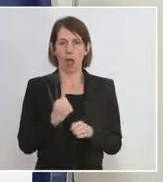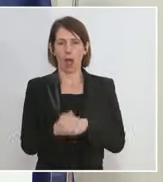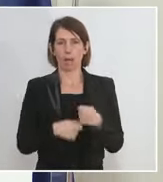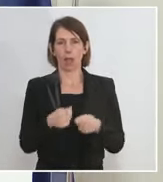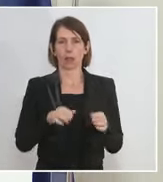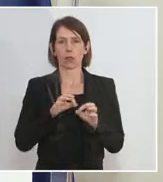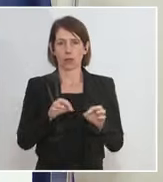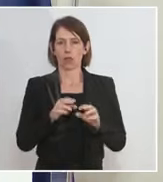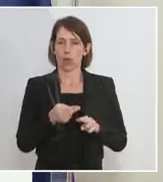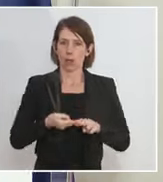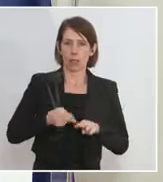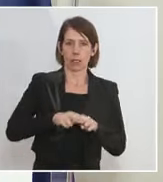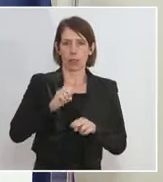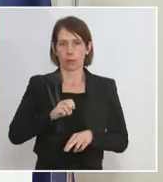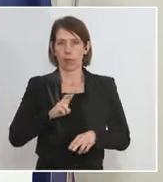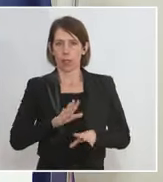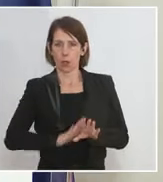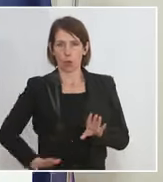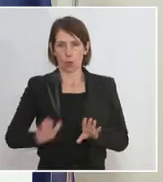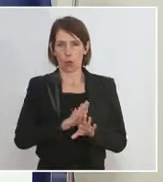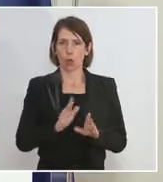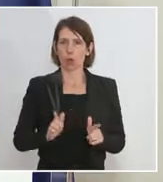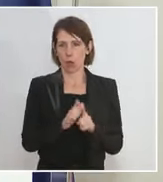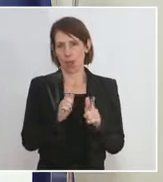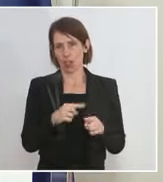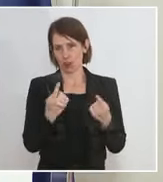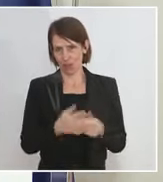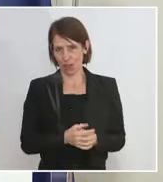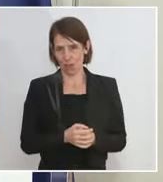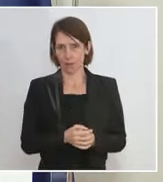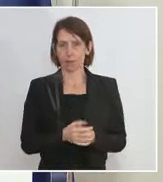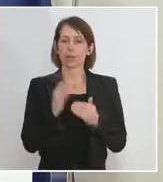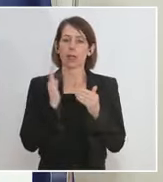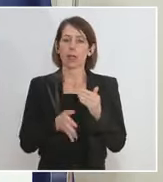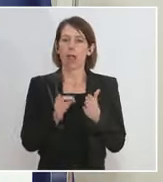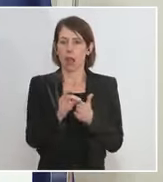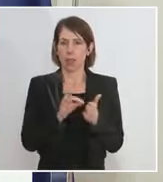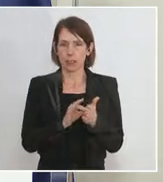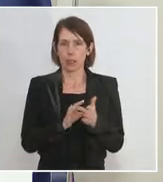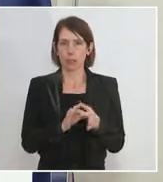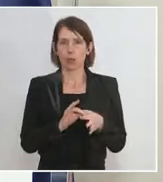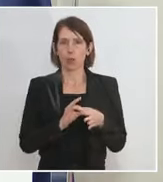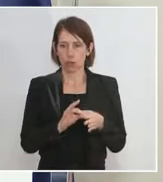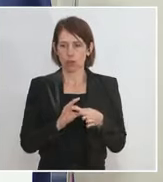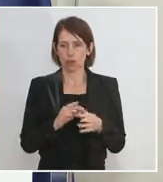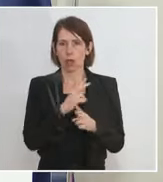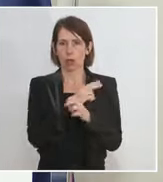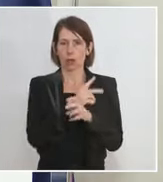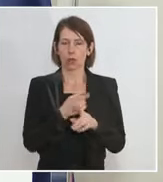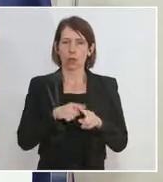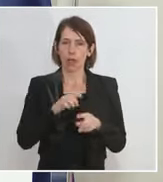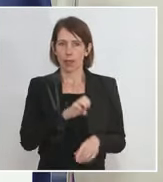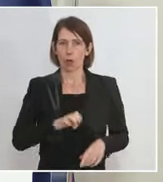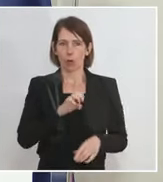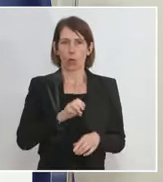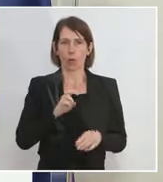gesamteuropäische Umsetzung zu leisten. Mein letzter Punkt aus Österreich und Europa hinaus in